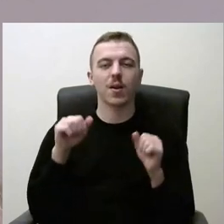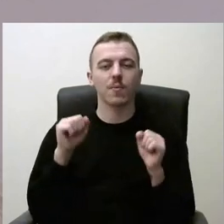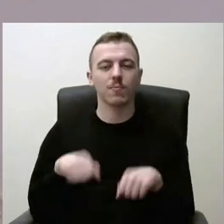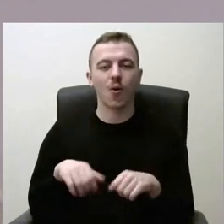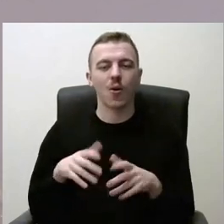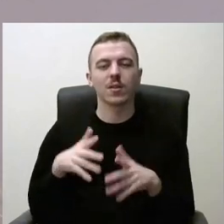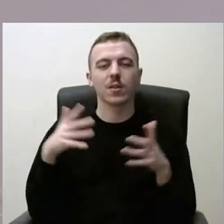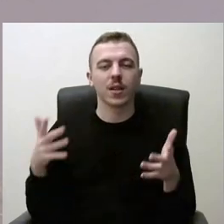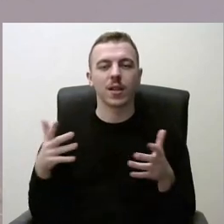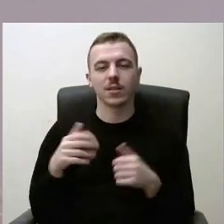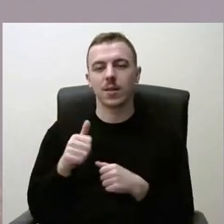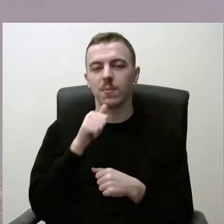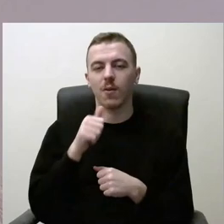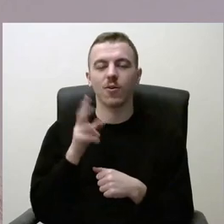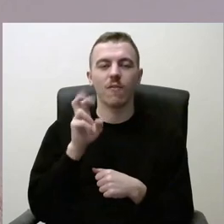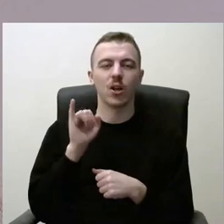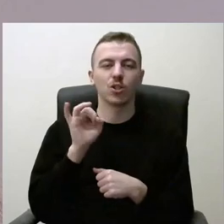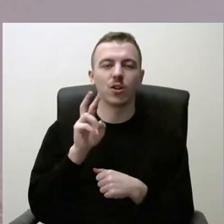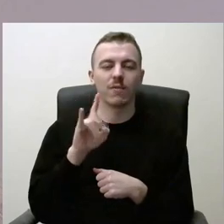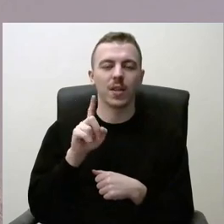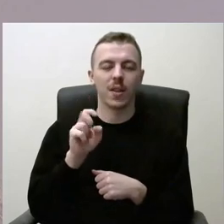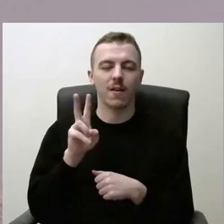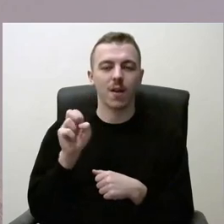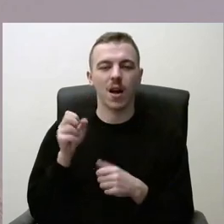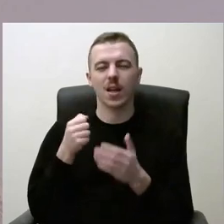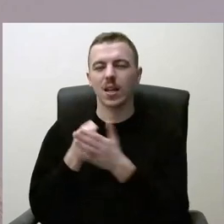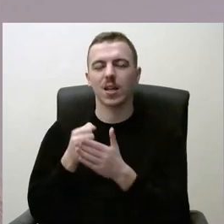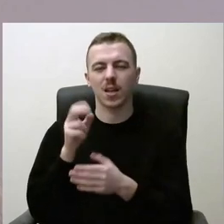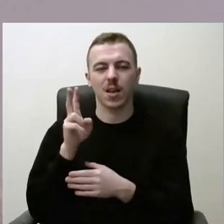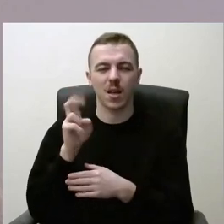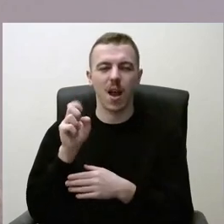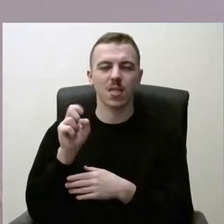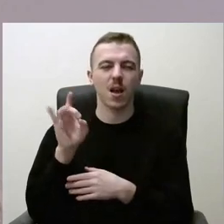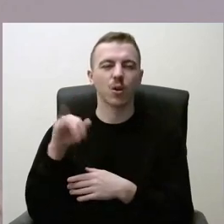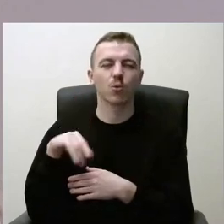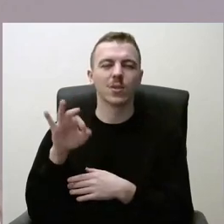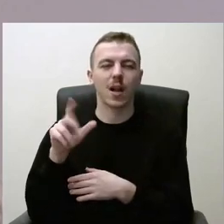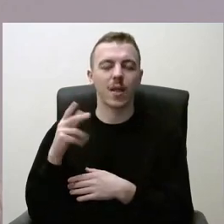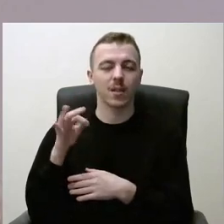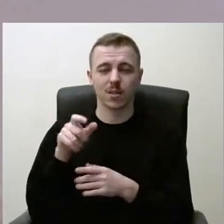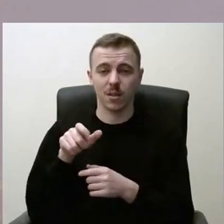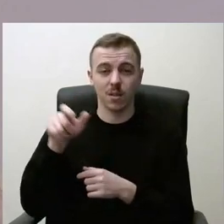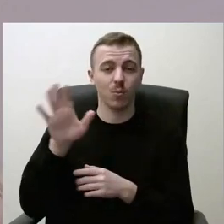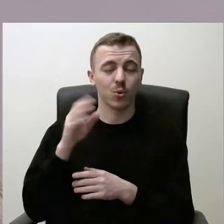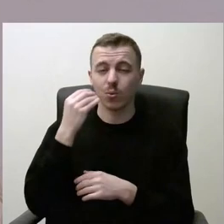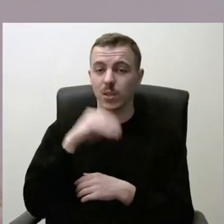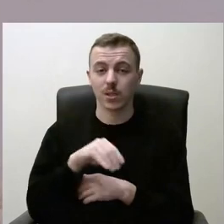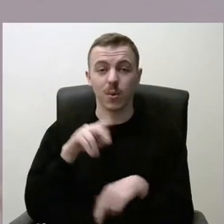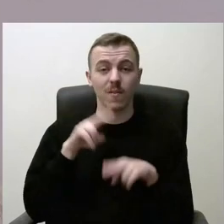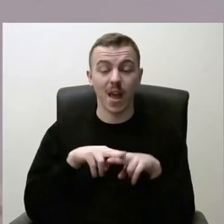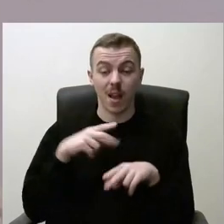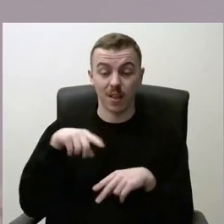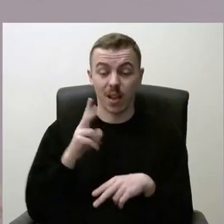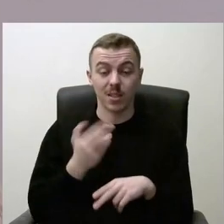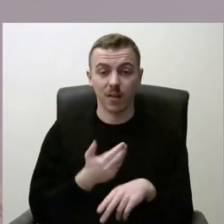didesnė, kad ir, pavyzdžiui, nuovai švydos iki nuostabaus, kad agius lėnio ten būtų tiesiog nuostabu ne tik tai vietos gyventojams,